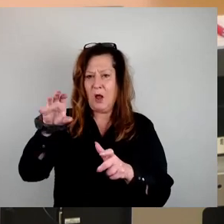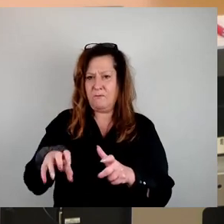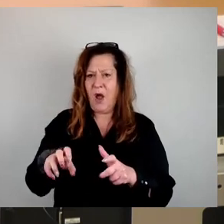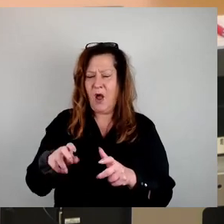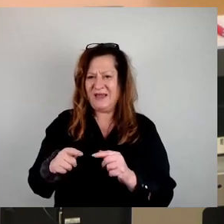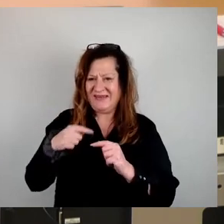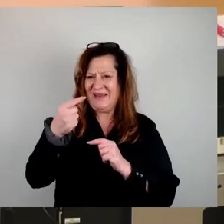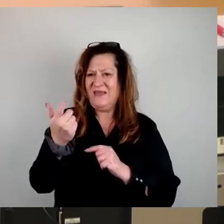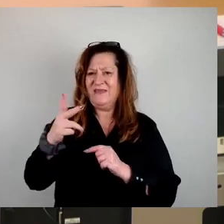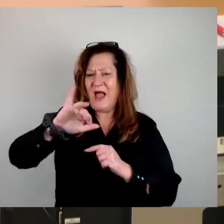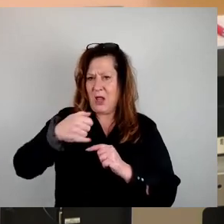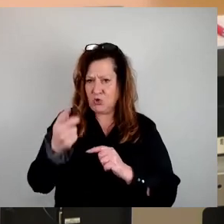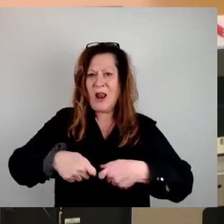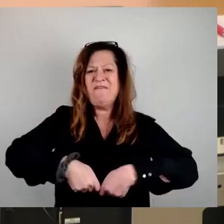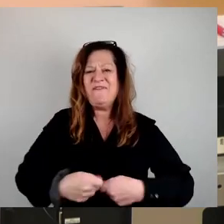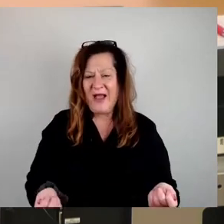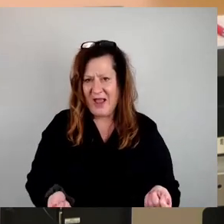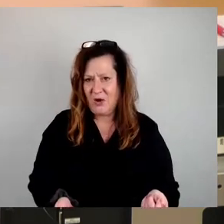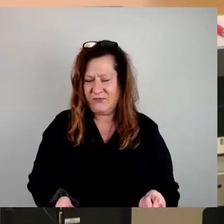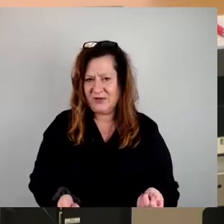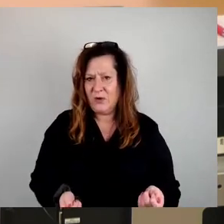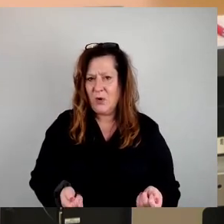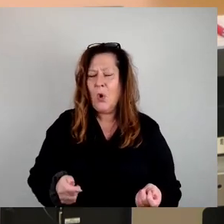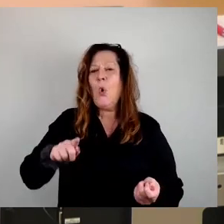dass die Stadt die Flächen, die sie erwirbt,